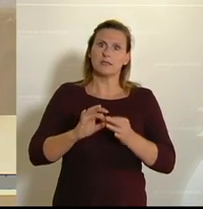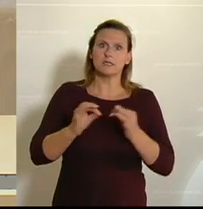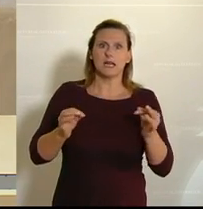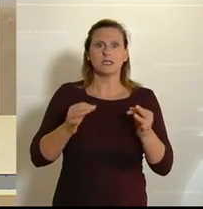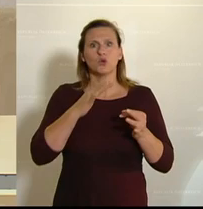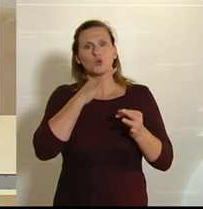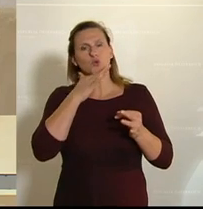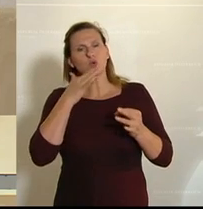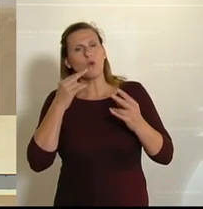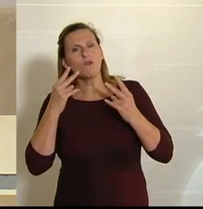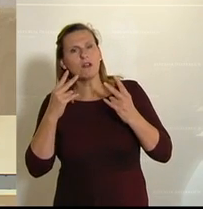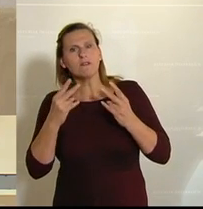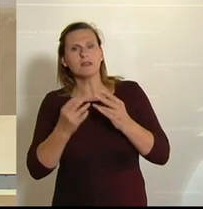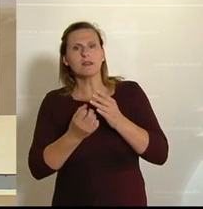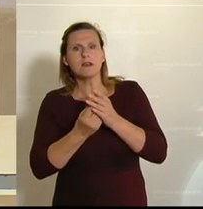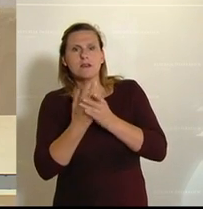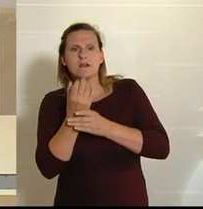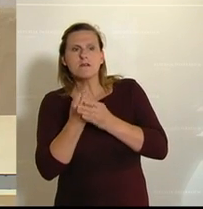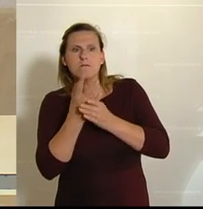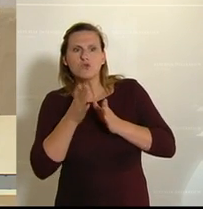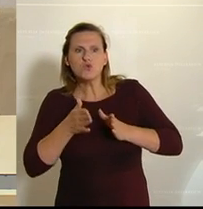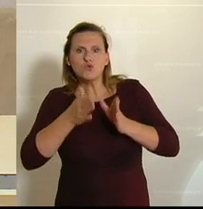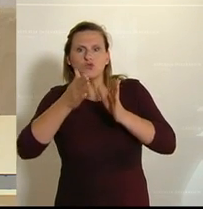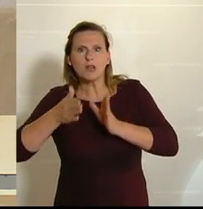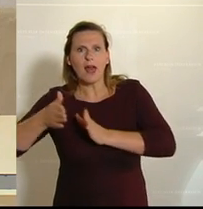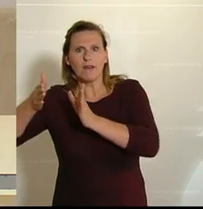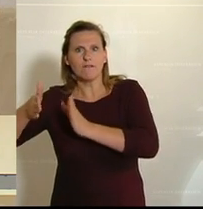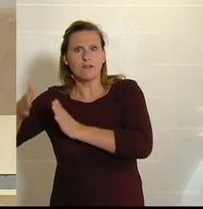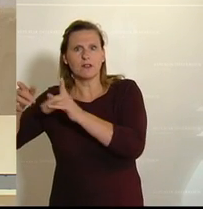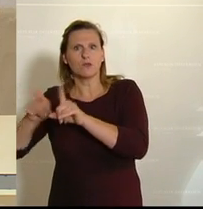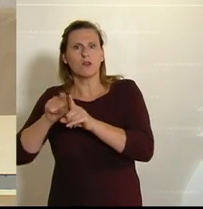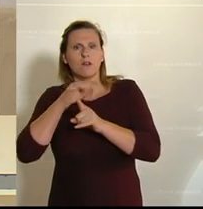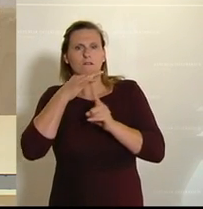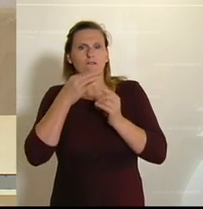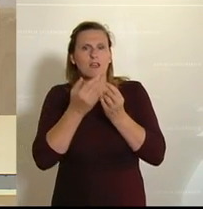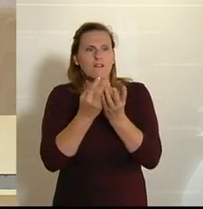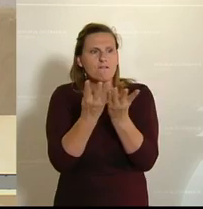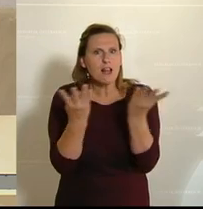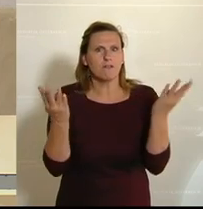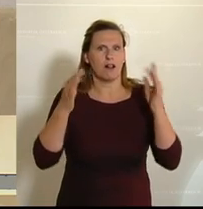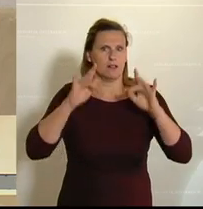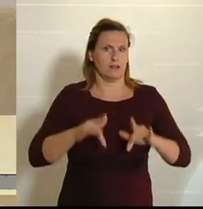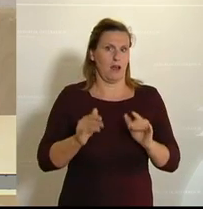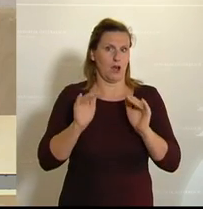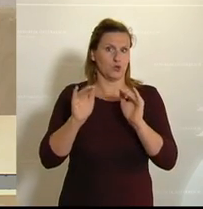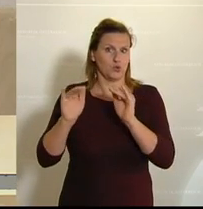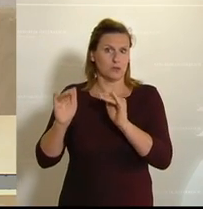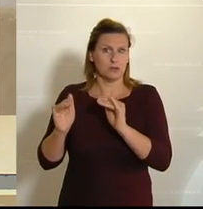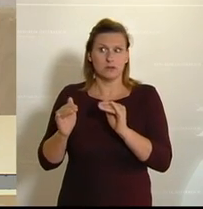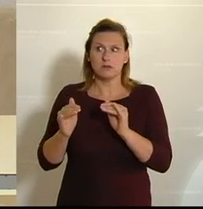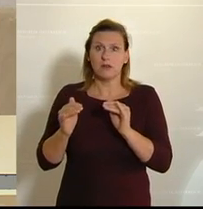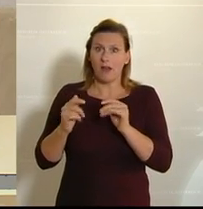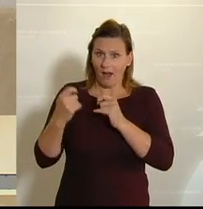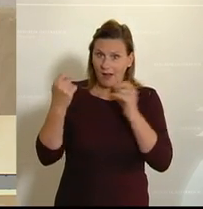wie wichtig es ist, Blühstreifen und wie wichtig es ist, die Artenvielfalt zu erhalten in Österreich. Stimmen Sie